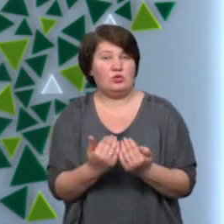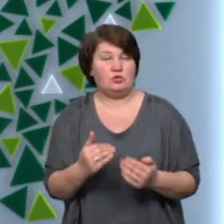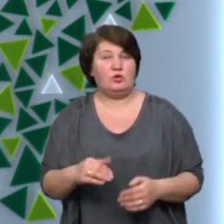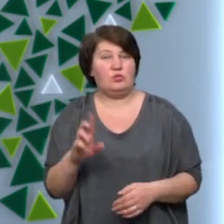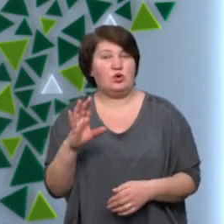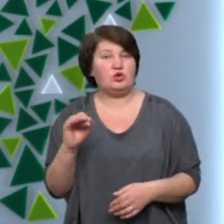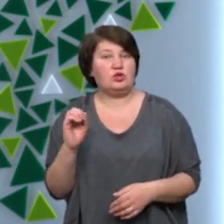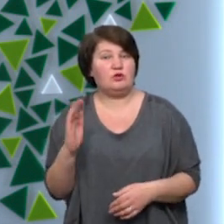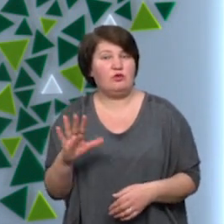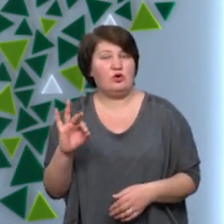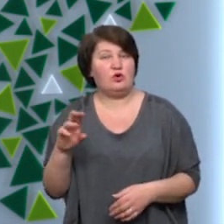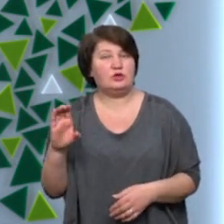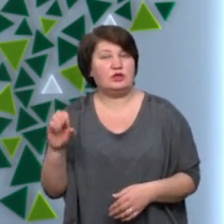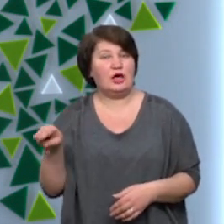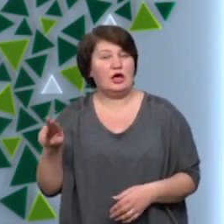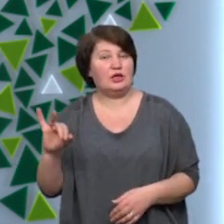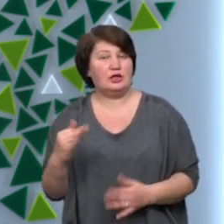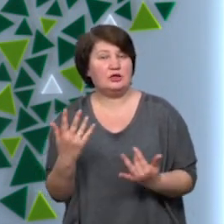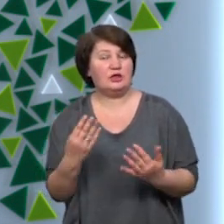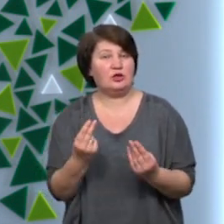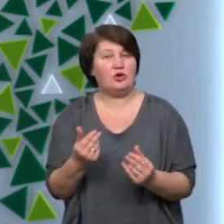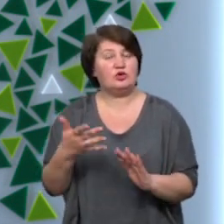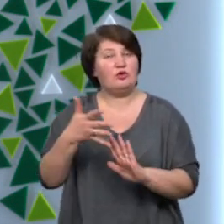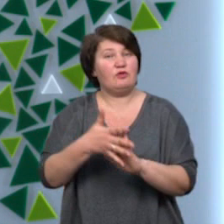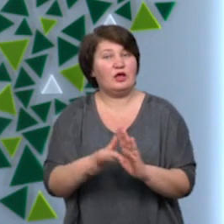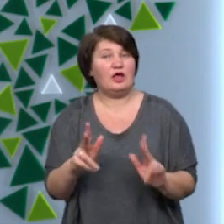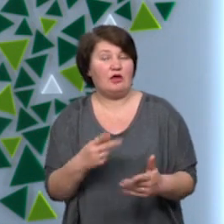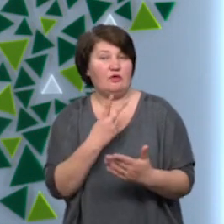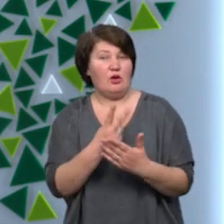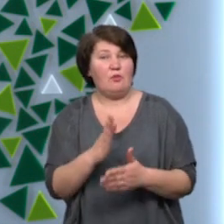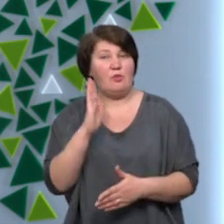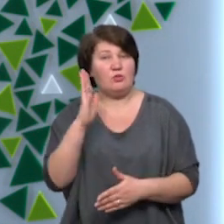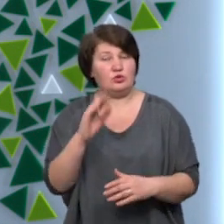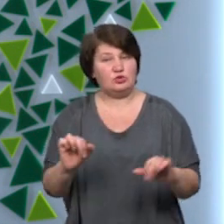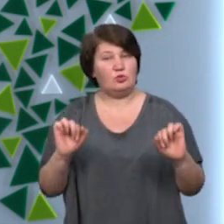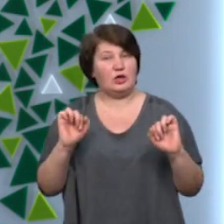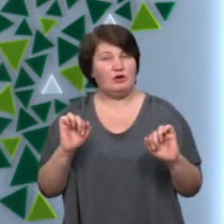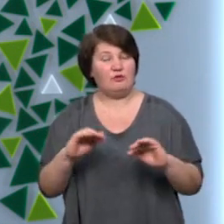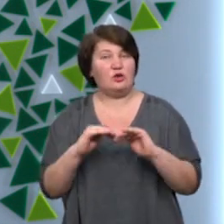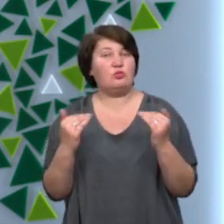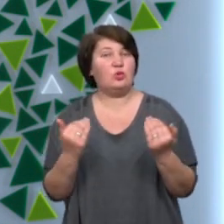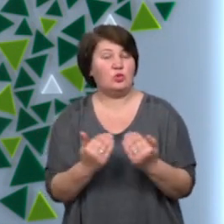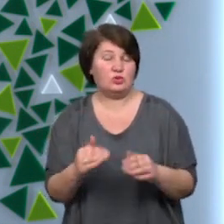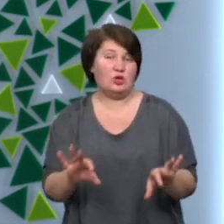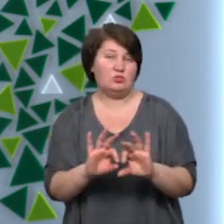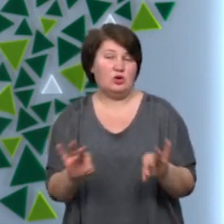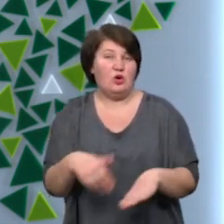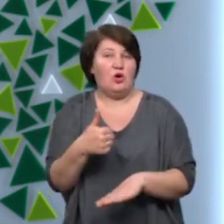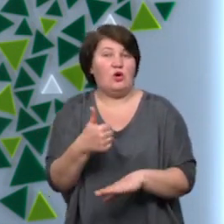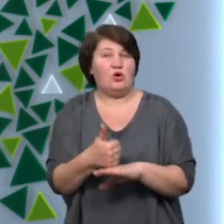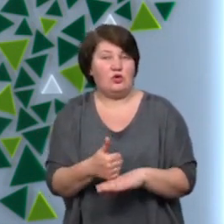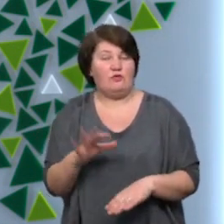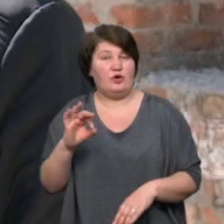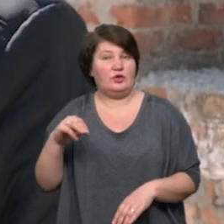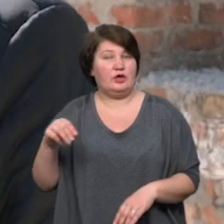Рожнятівського району. Скільки коштів вже витратили та як виглядатиме майбутнє спортивна споруда, розповів голова Брошнів-Осадської ОТГ.